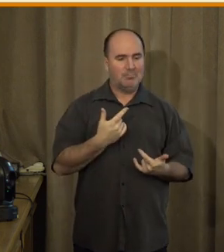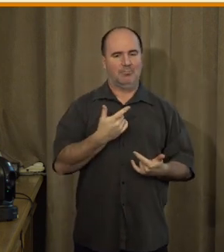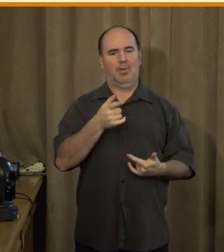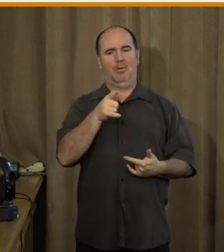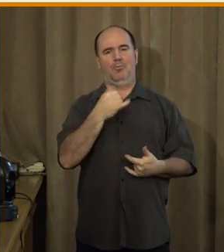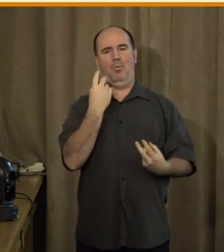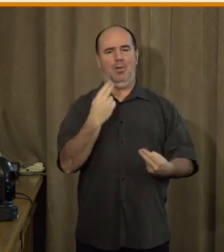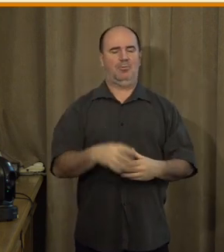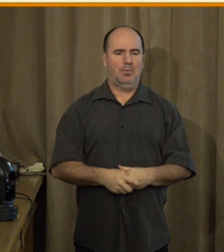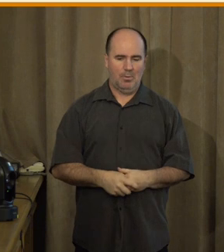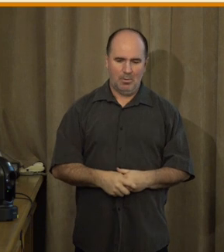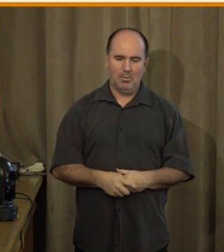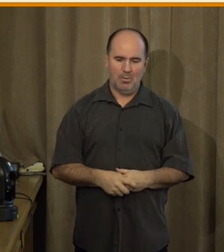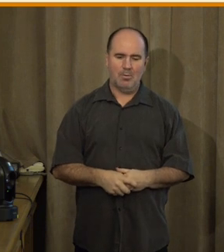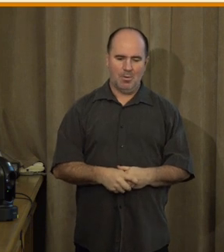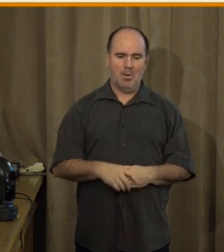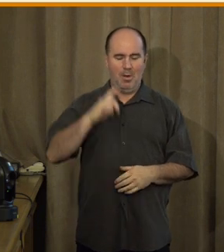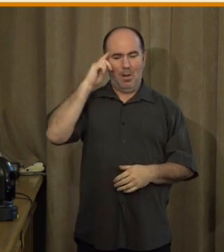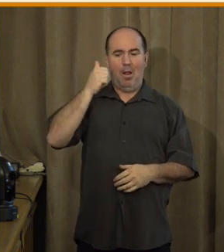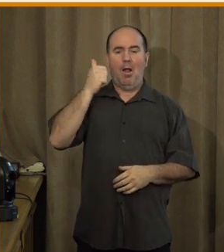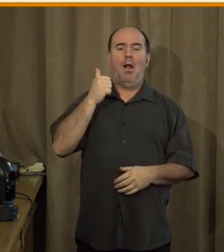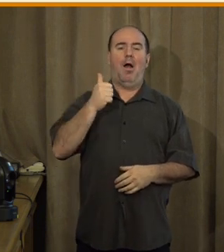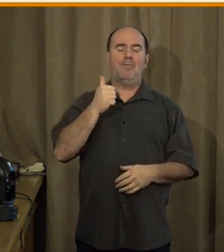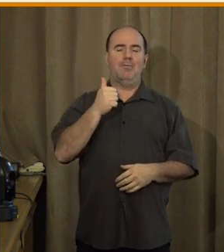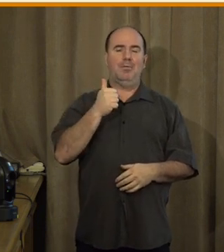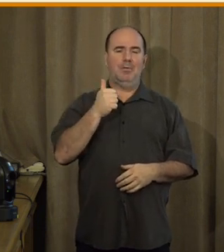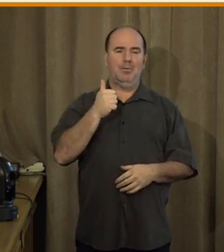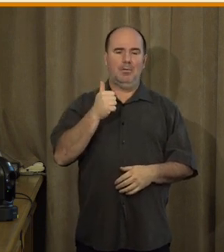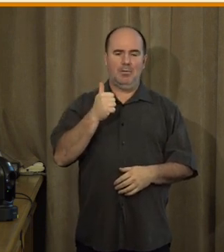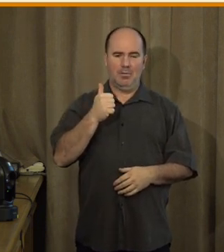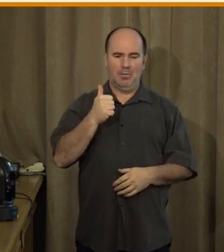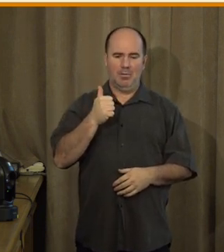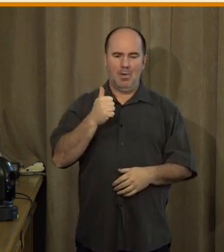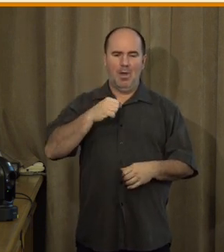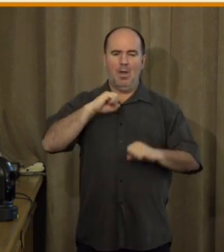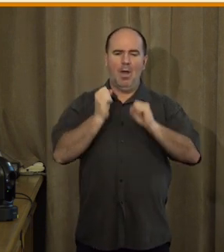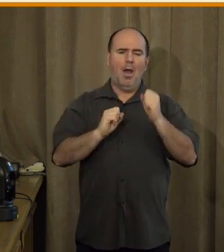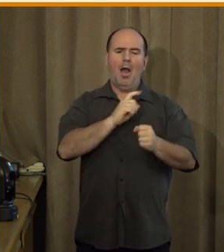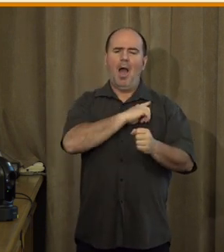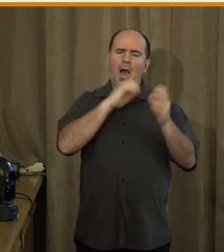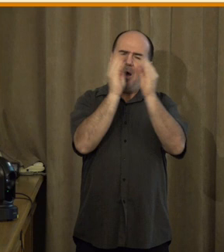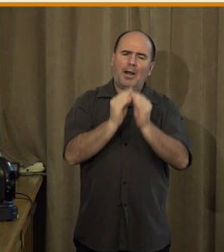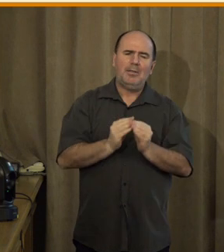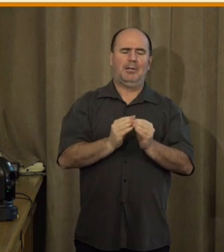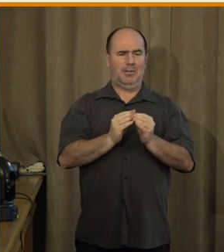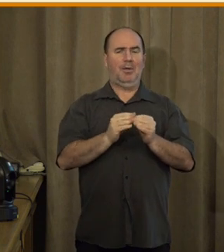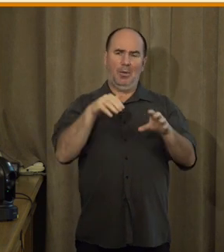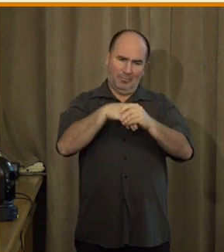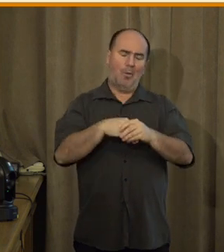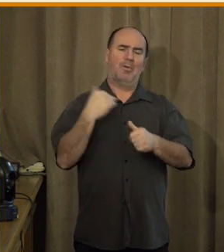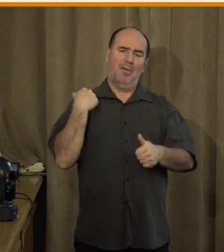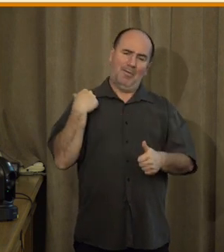charakteristiky osob, které se do určité míry dají tedy předpokládat, ať už je to vyšší věk,